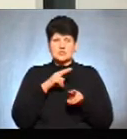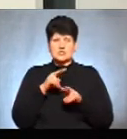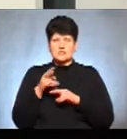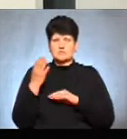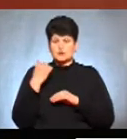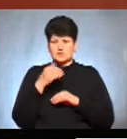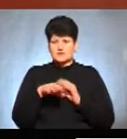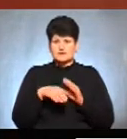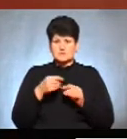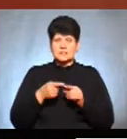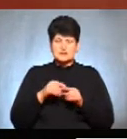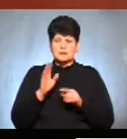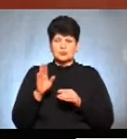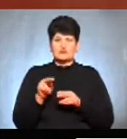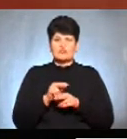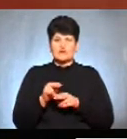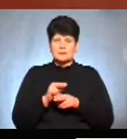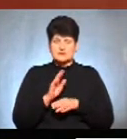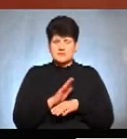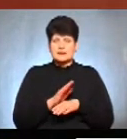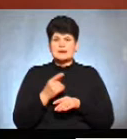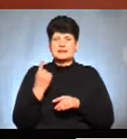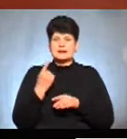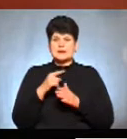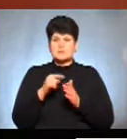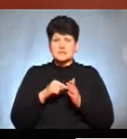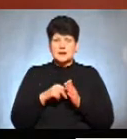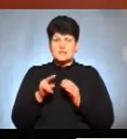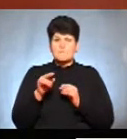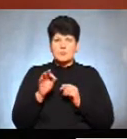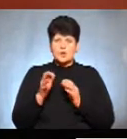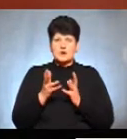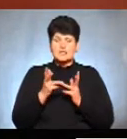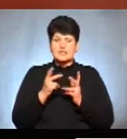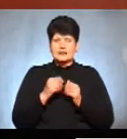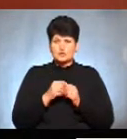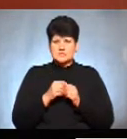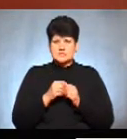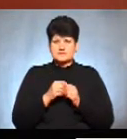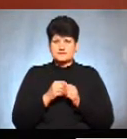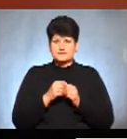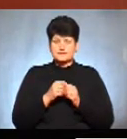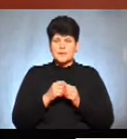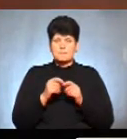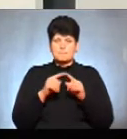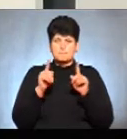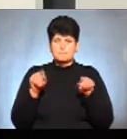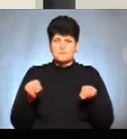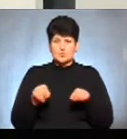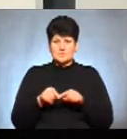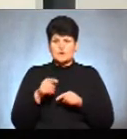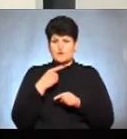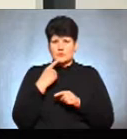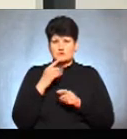виборах, я думаю, це будуть виправлені. Єдине питання, наприклад, по кількості, скажімо, бюлетнів, сказали, що може